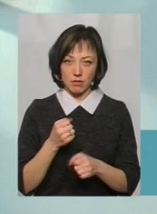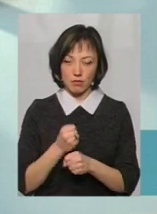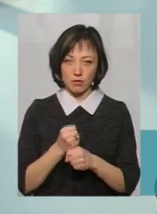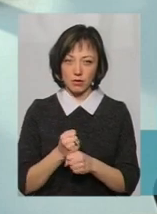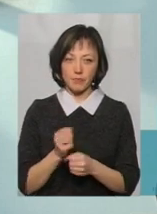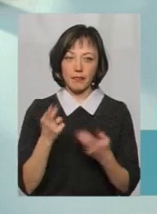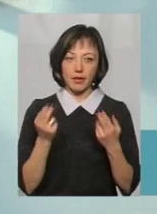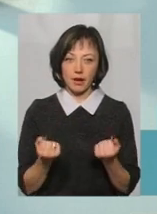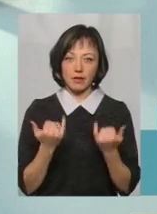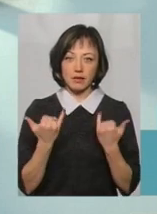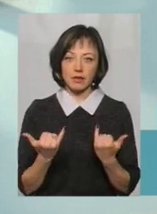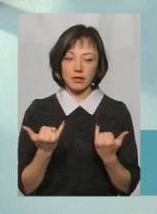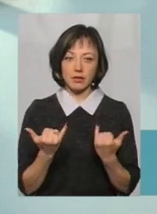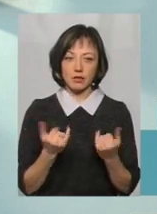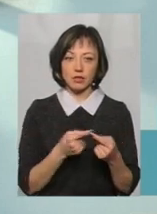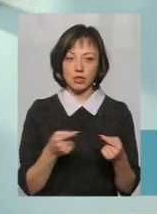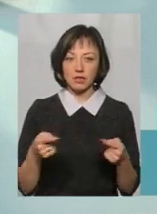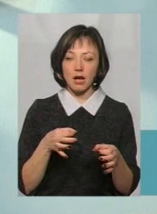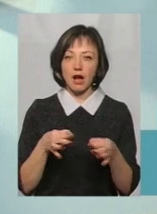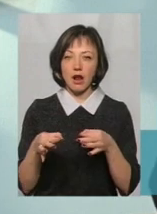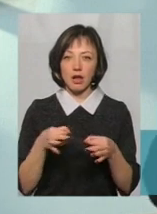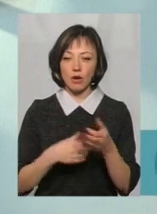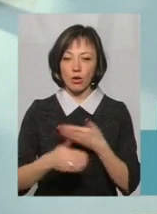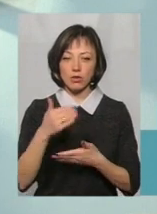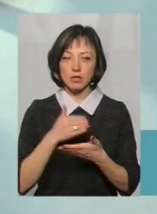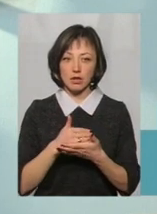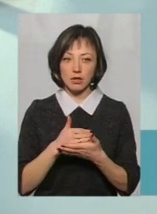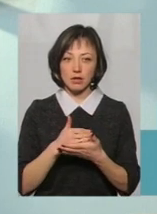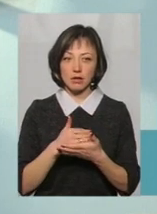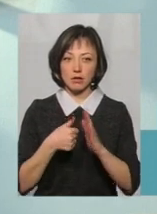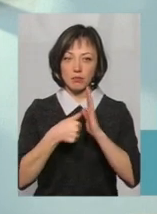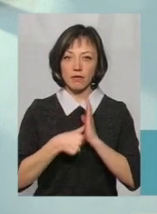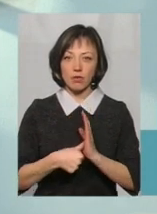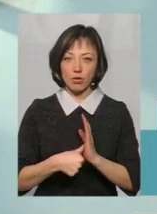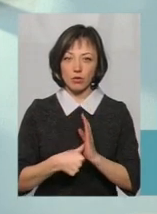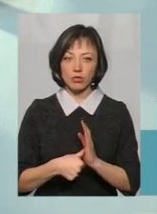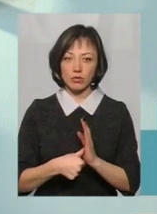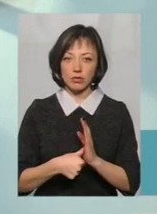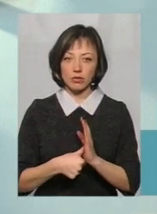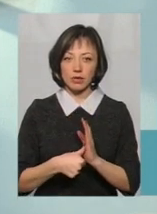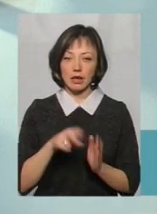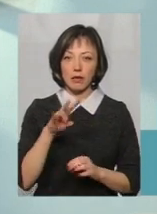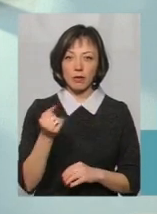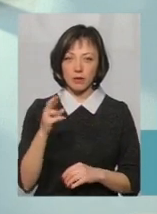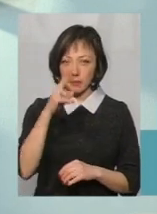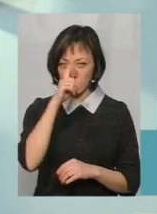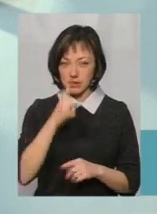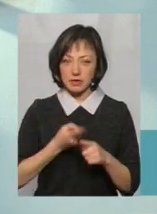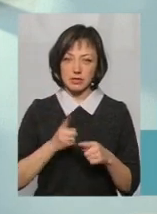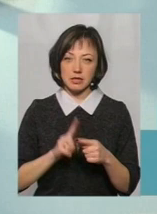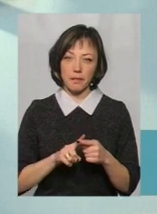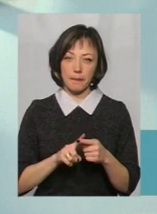Так, на даний час, радники останніх півроку, точно, ну десь від липня місяця, це